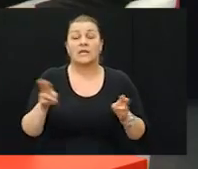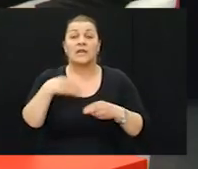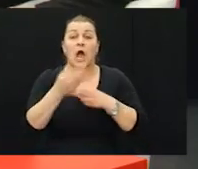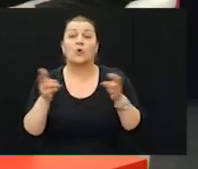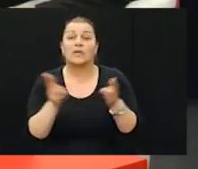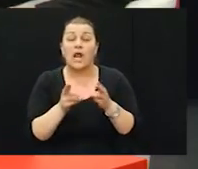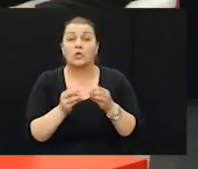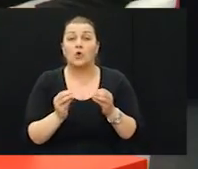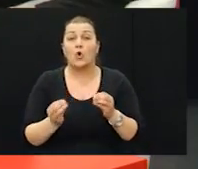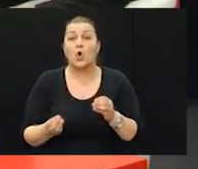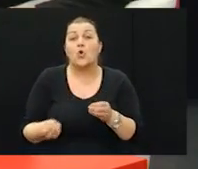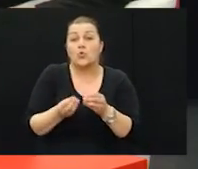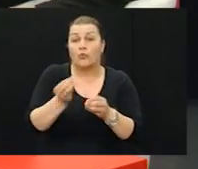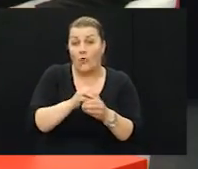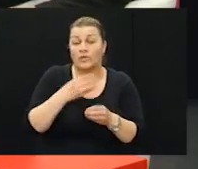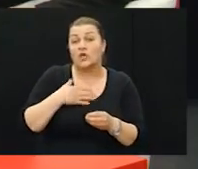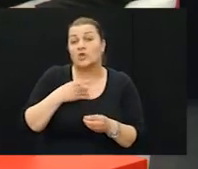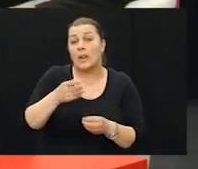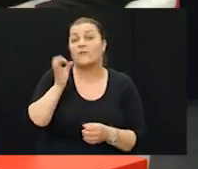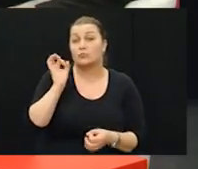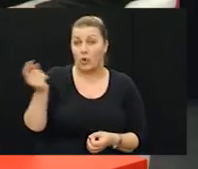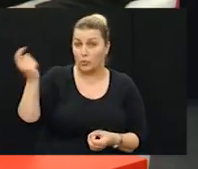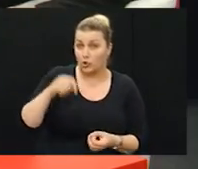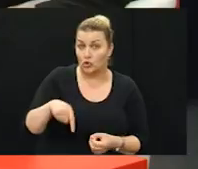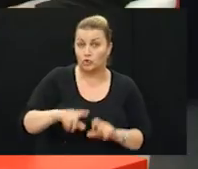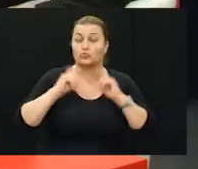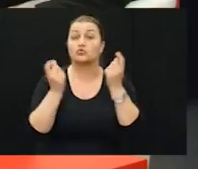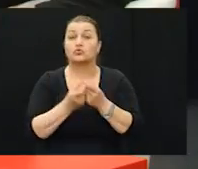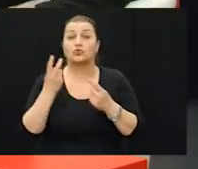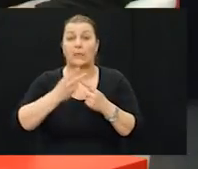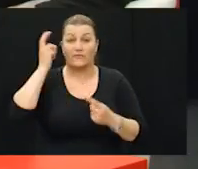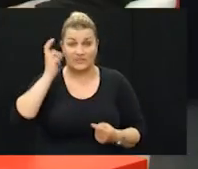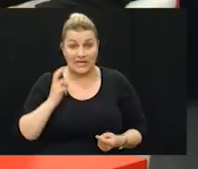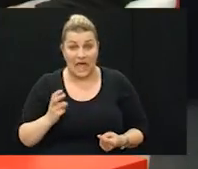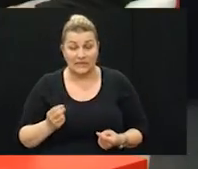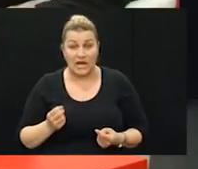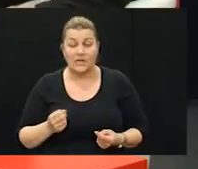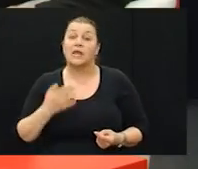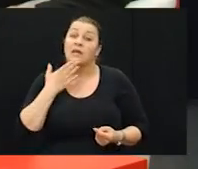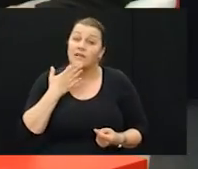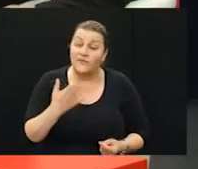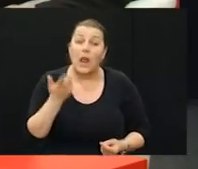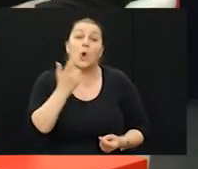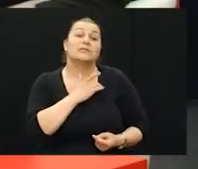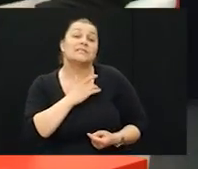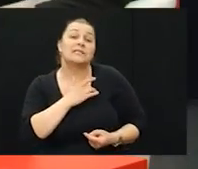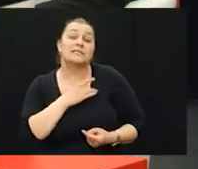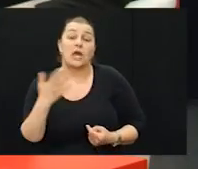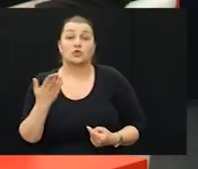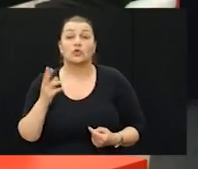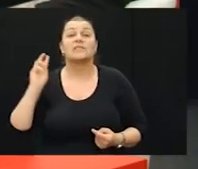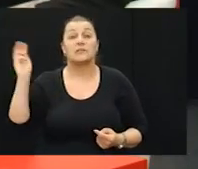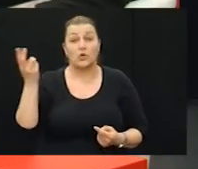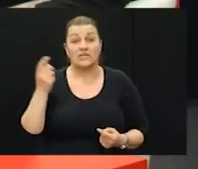evo nakon kratkog uvoda želim vam dobrodošćicu u studiju Televizije Jadan i hvala vam od srca što ste se